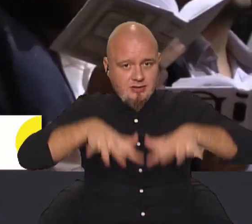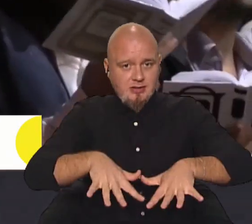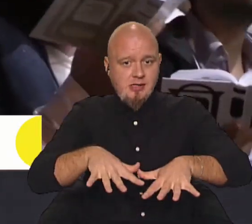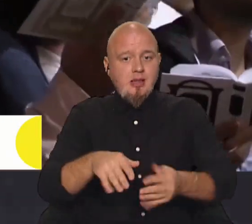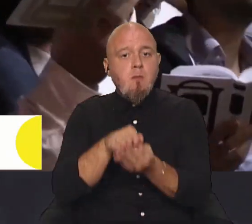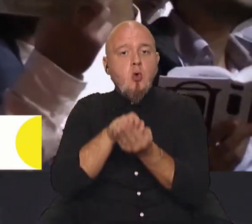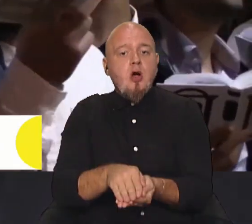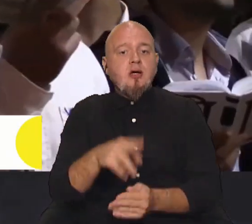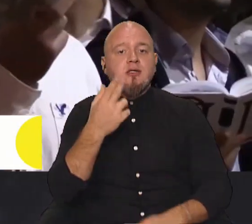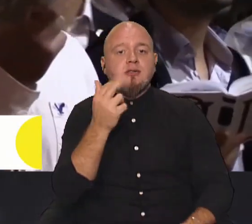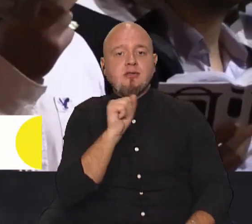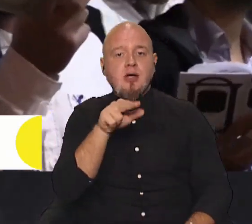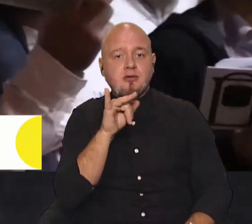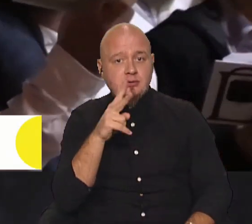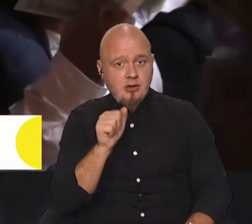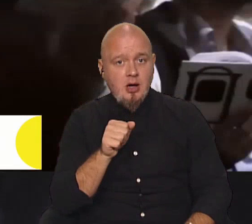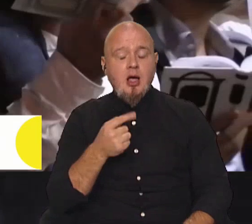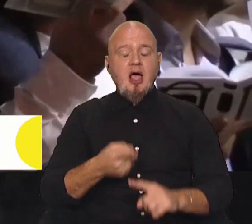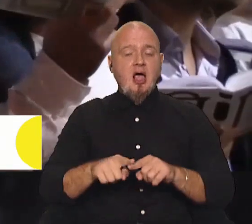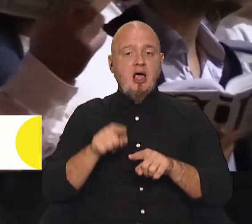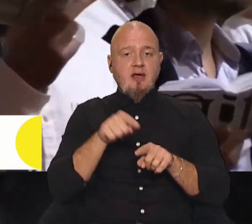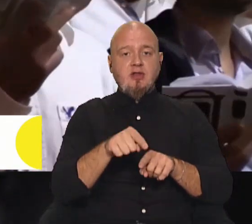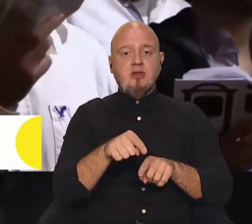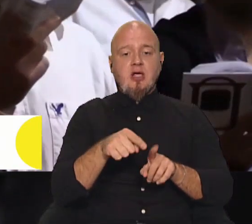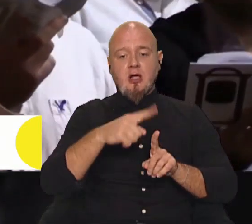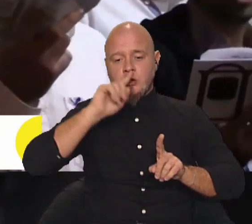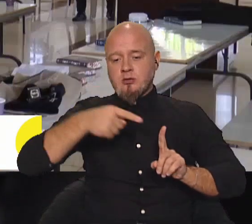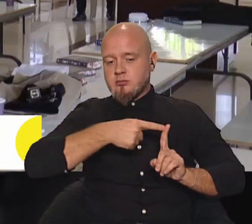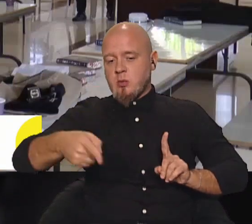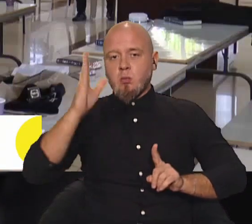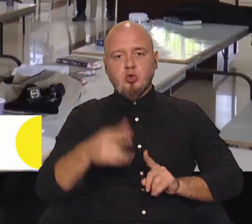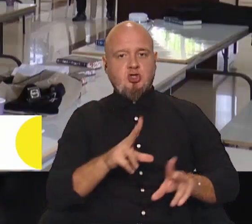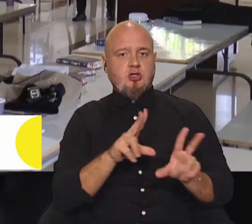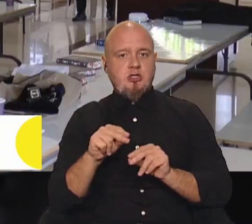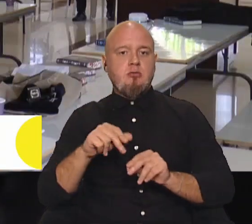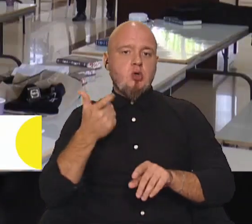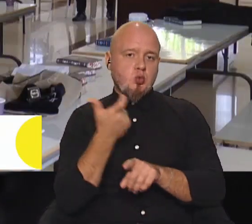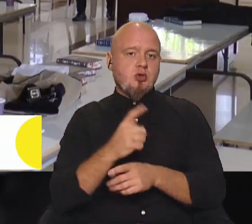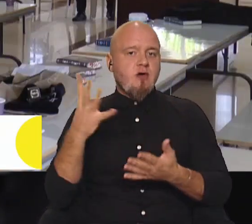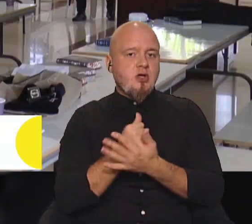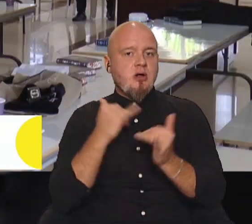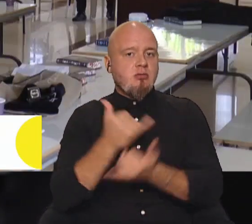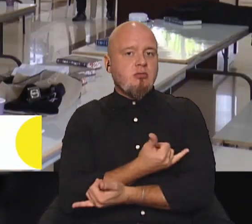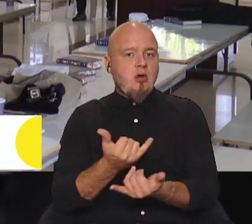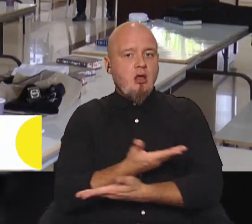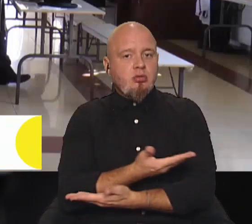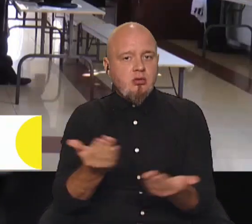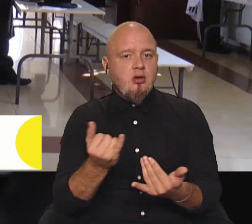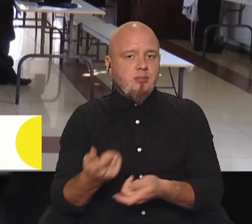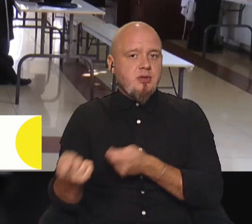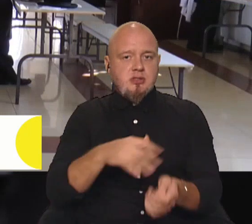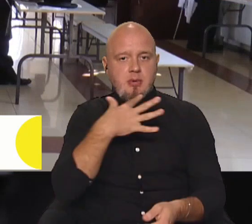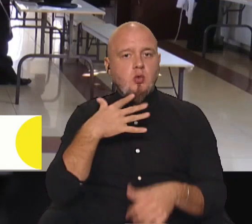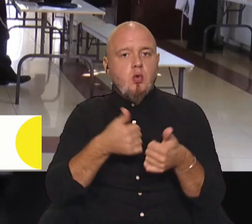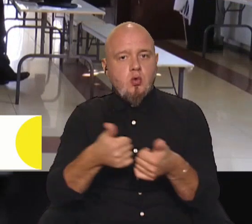цадика, він буде дуже щасливим, дуже вдачним для них і принесе багато